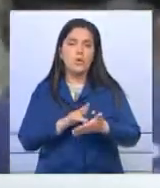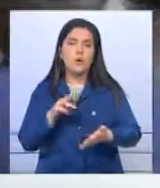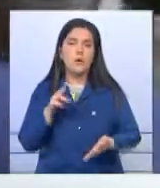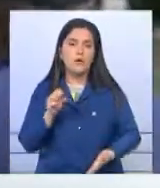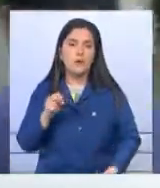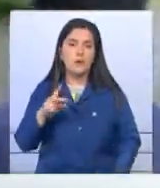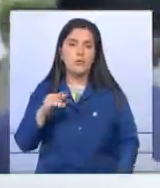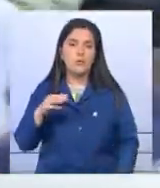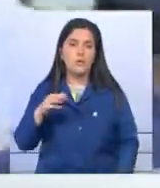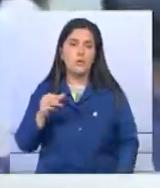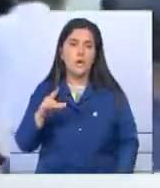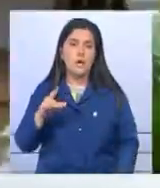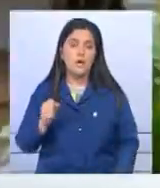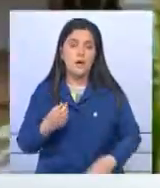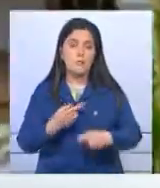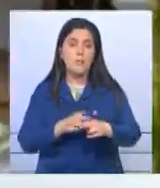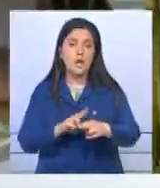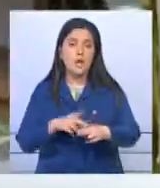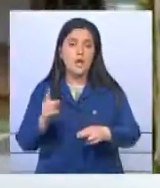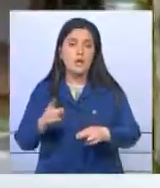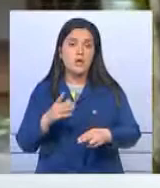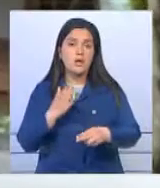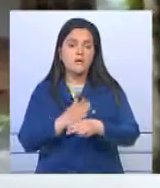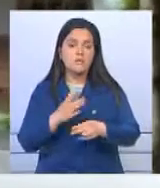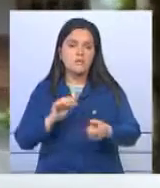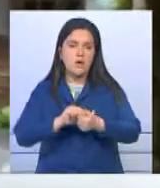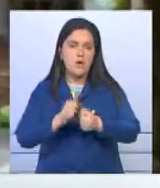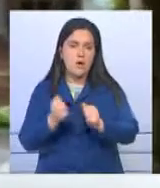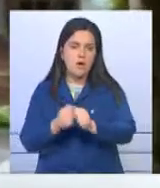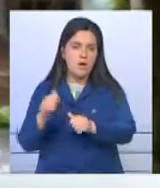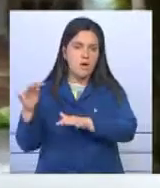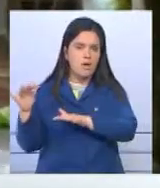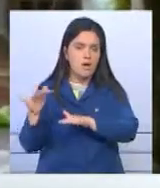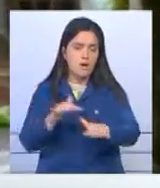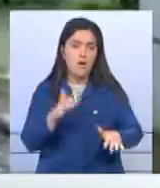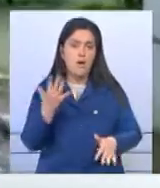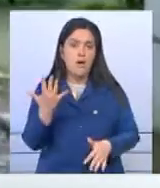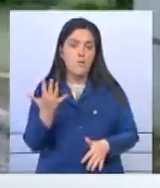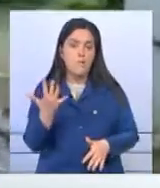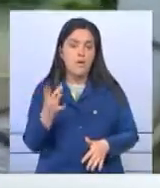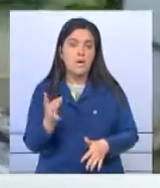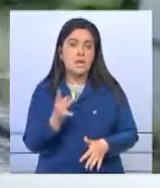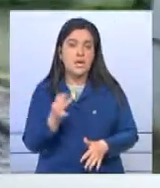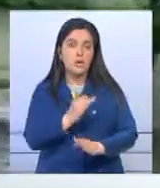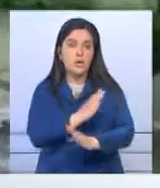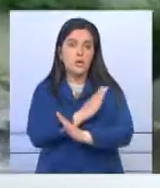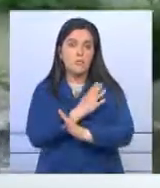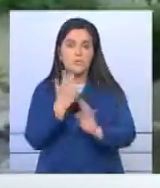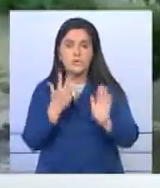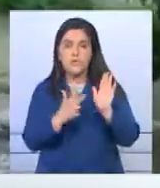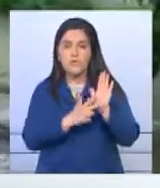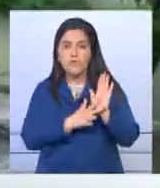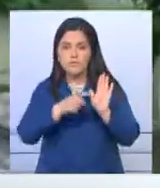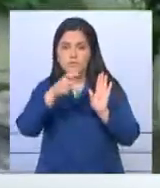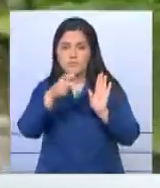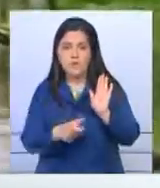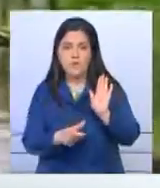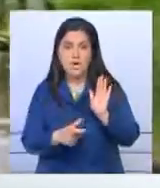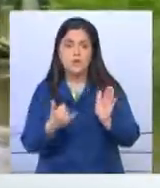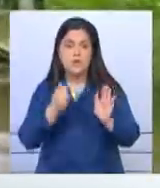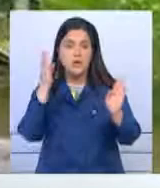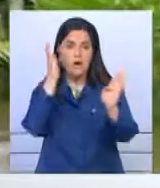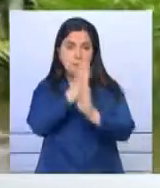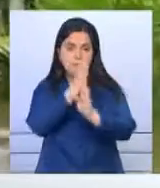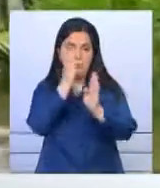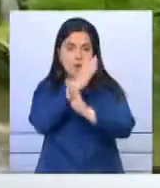город Калутара, где в нескольких местах сошли 5 оползней. Здесь погибли 38 человек. Тем